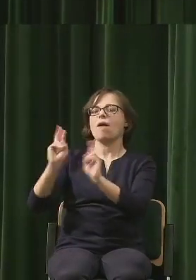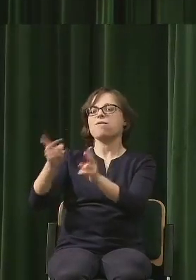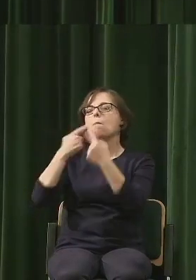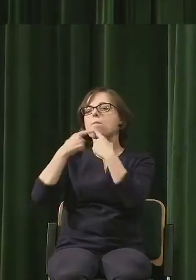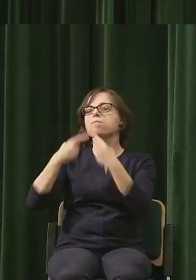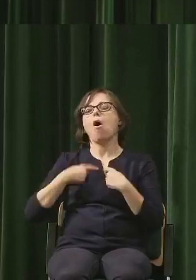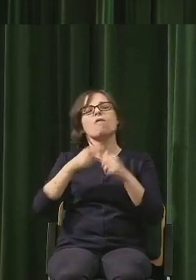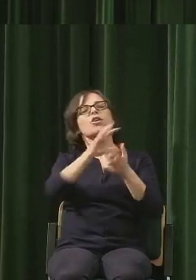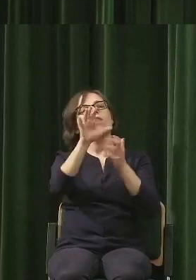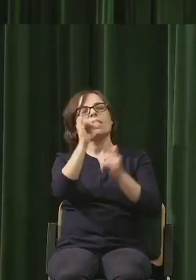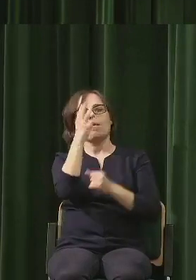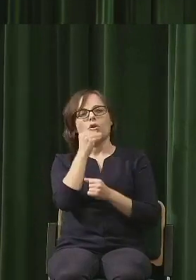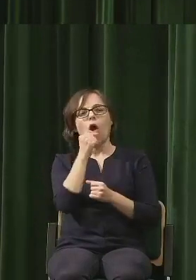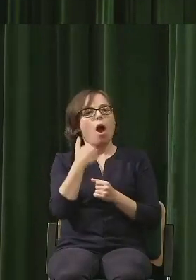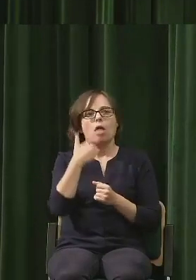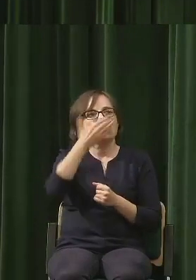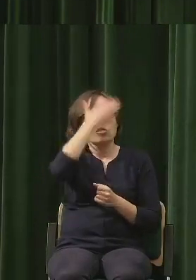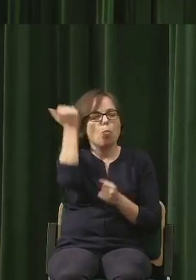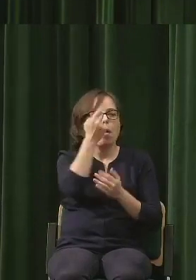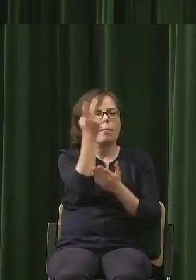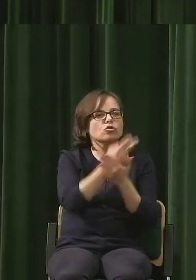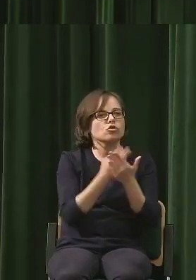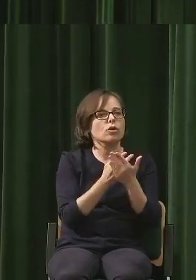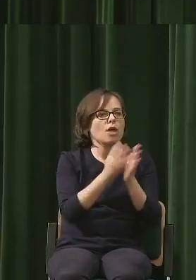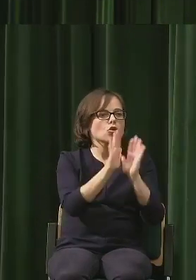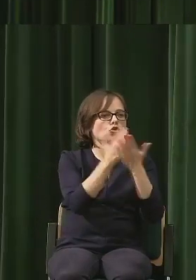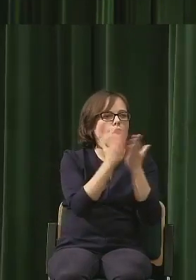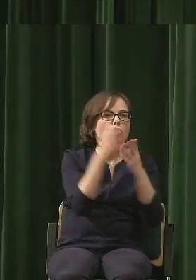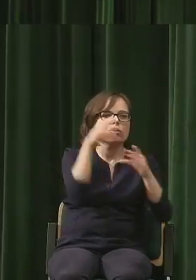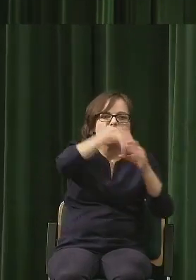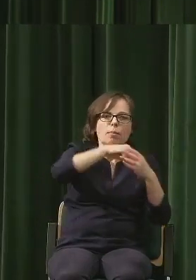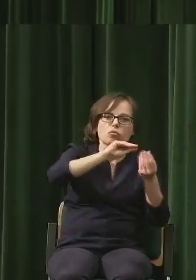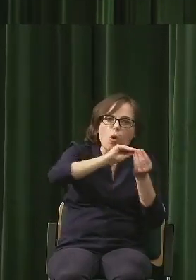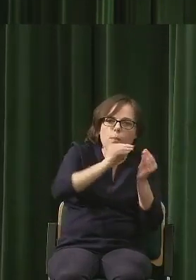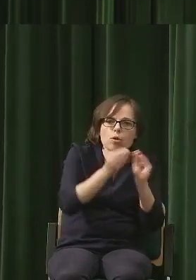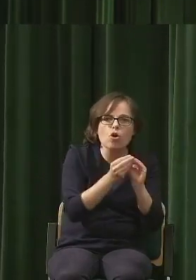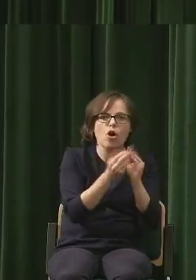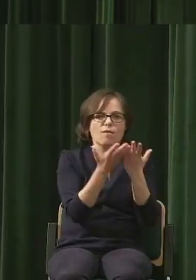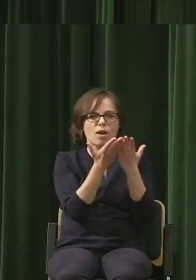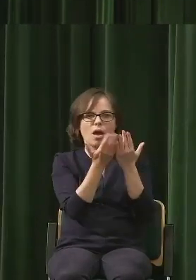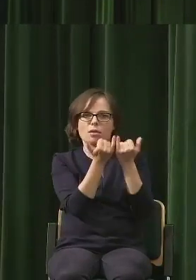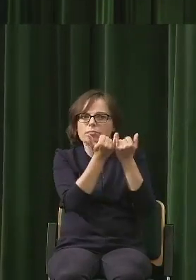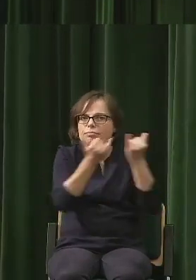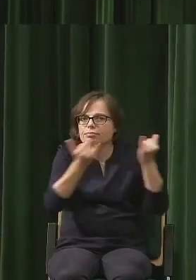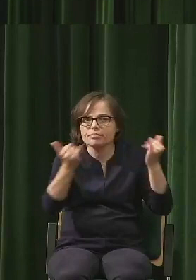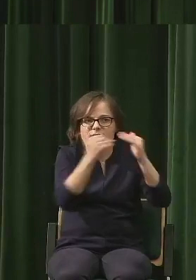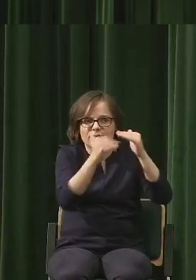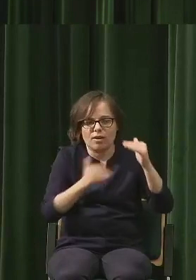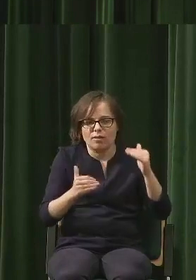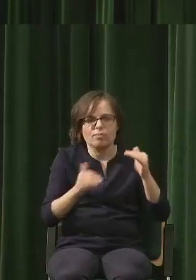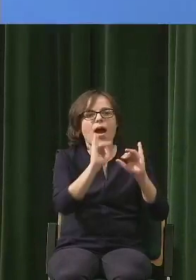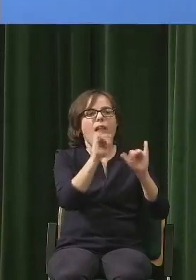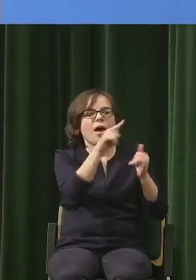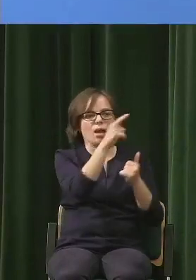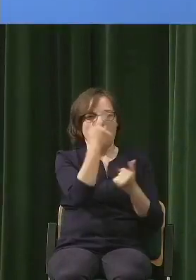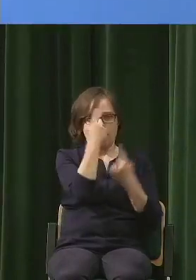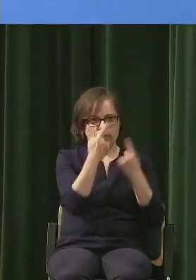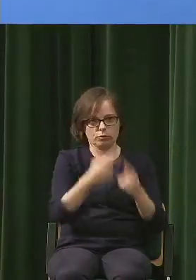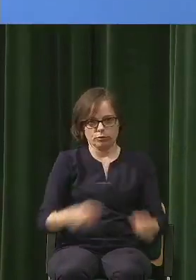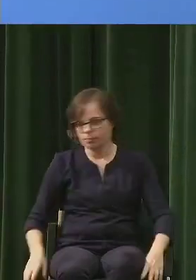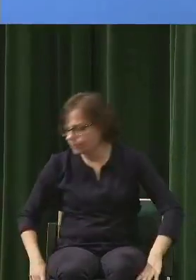czytać złożonych powieści czy innych utworów. Jak to w pani perspektywie?